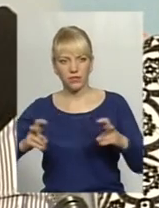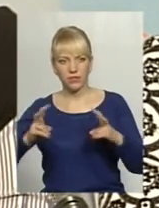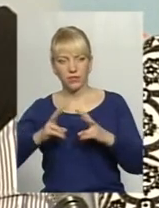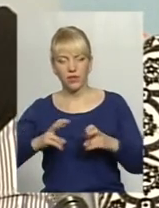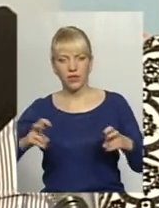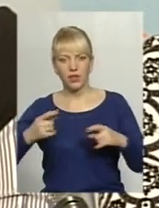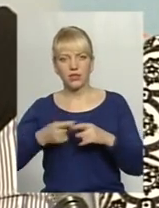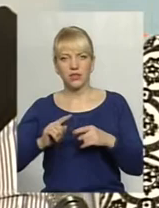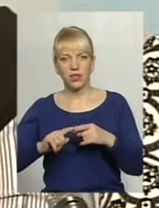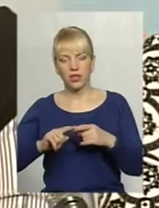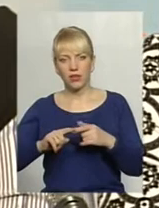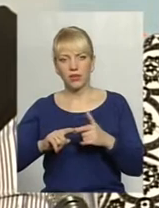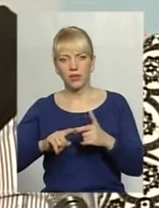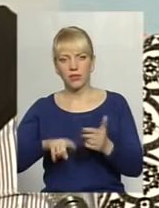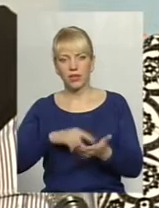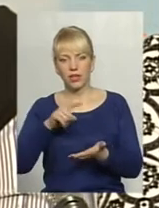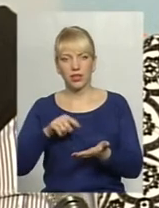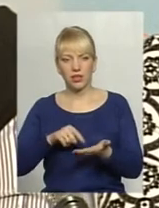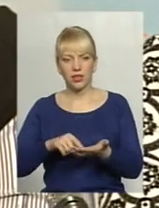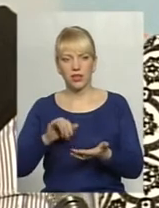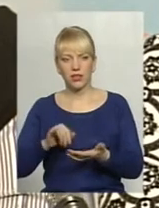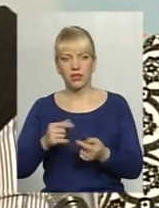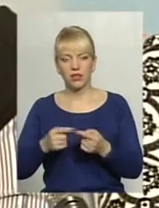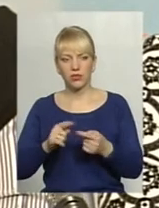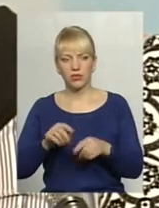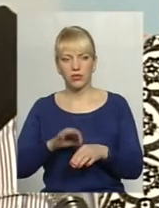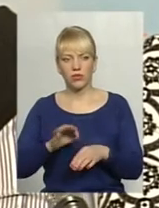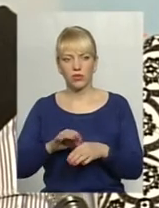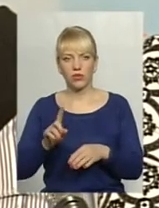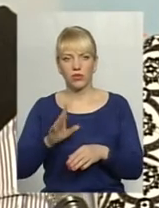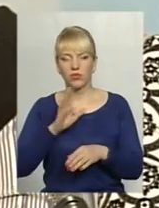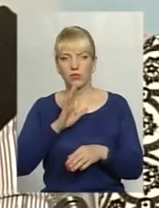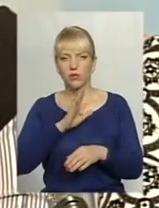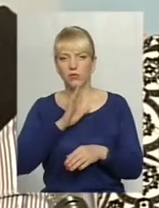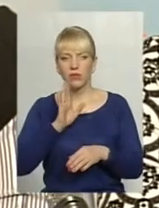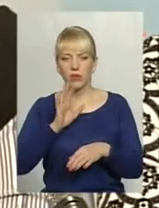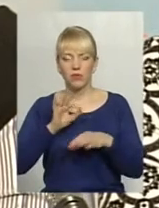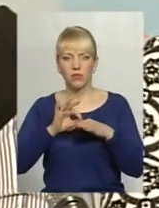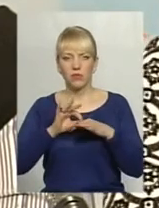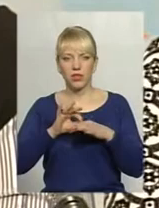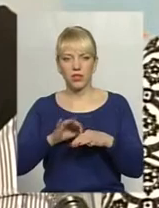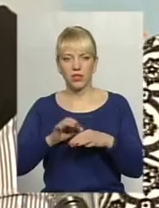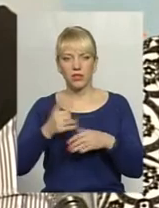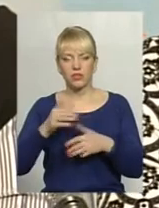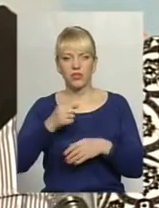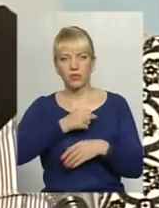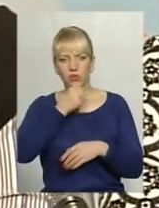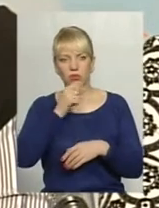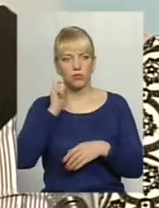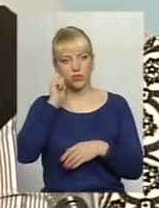вивчення цього питання. І на фоні хвороби, яку перенесла мама вже в такому зрілому віці,